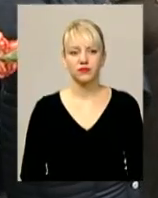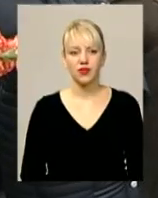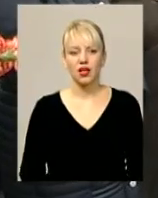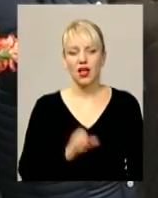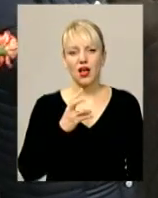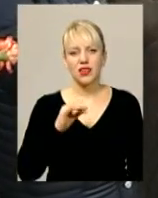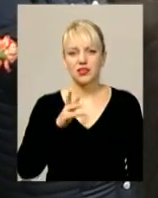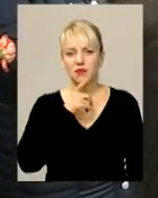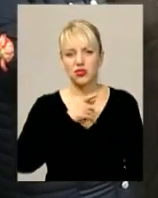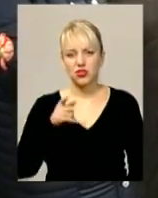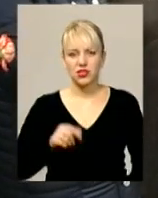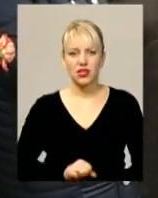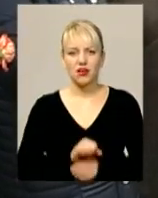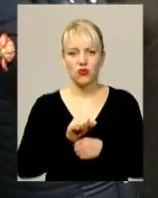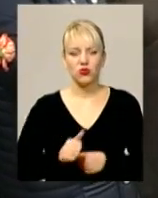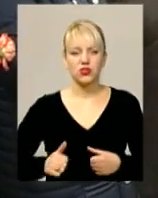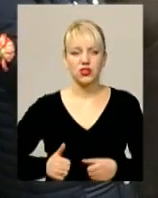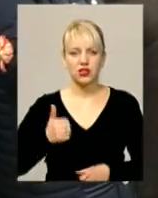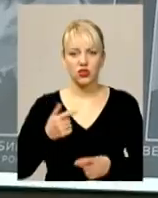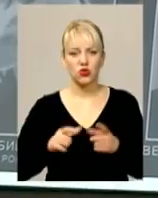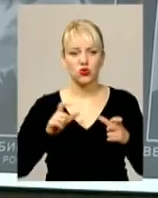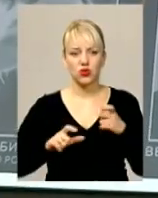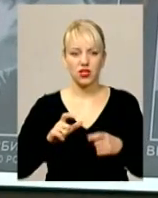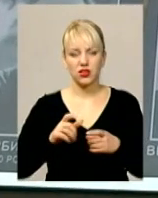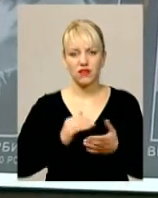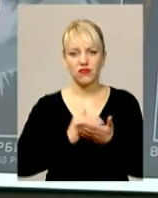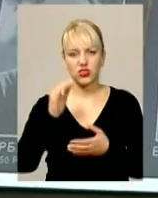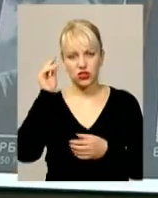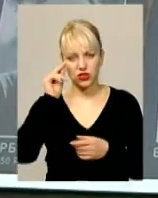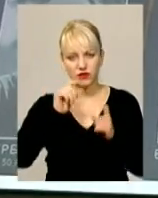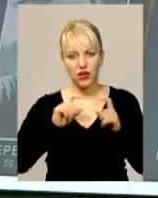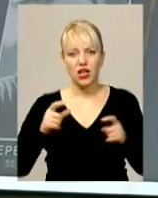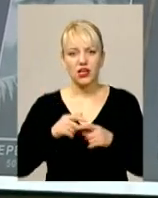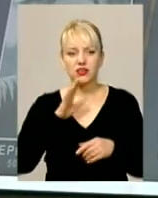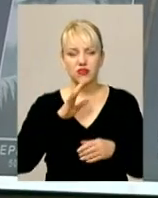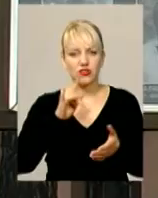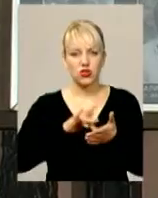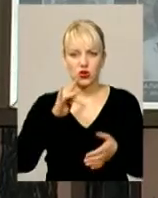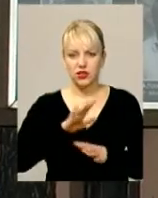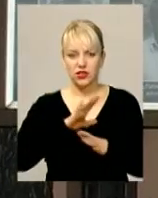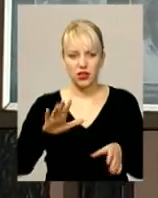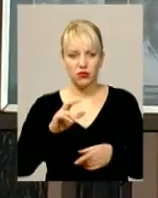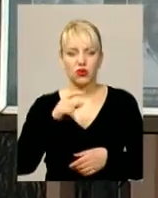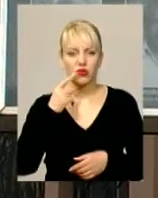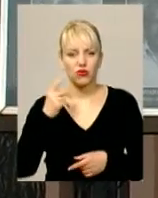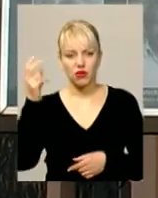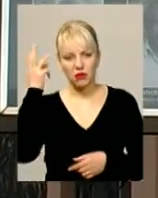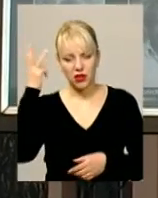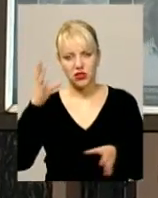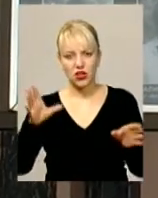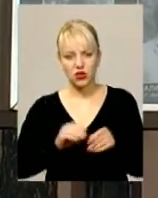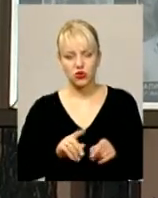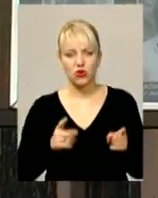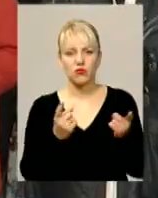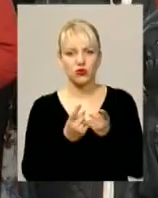Анастасія на час Революції Гідності студентка одного із хмельницьких вишів. Дівчина на столичному майдані не була. Та каже, у Хмельницькому разом із